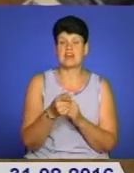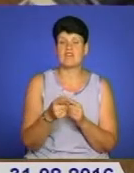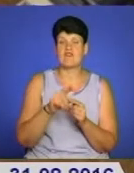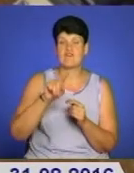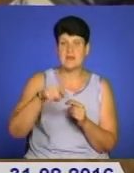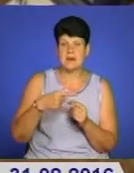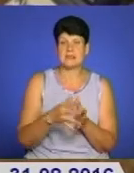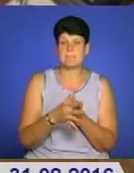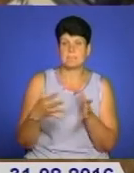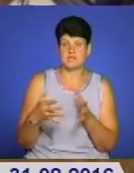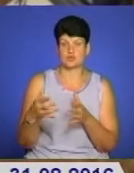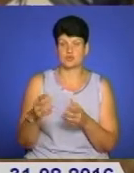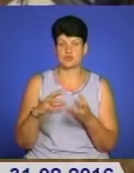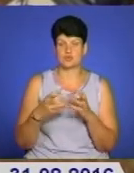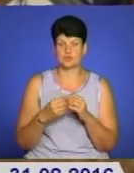значно більшу за розміром.